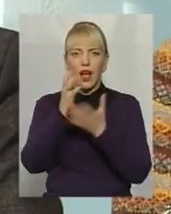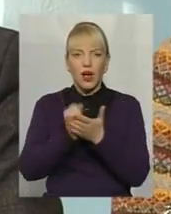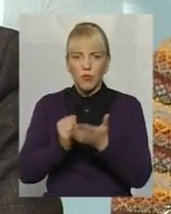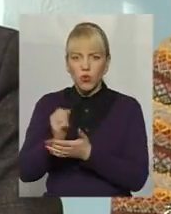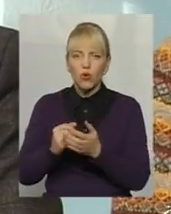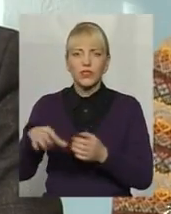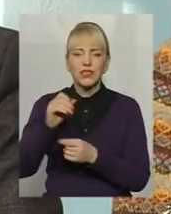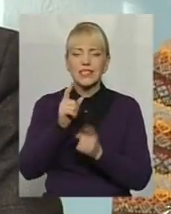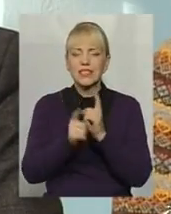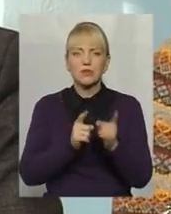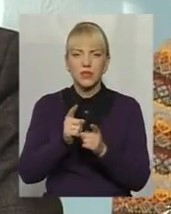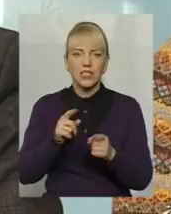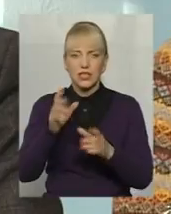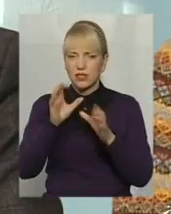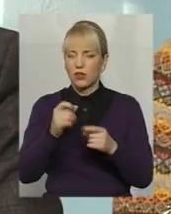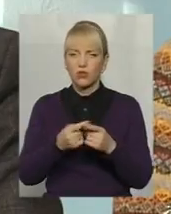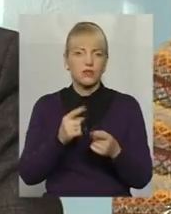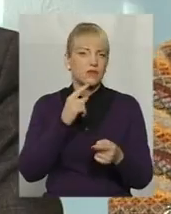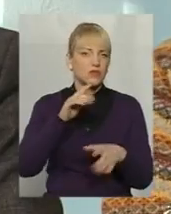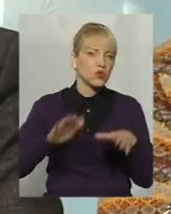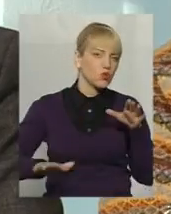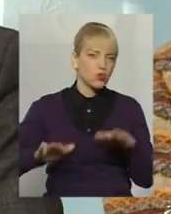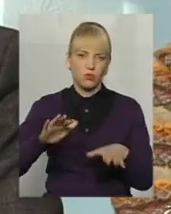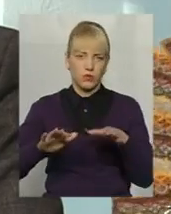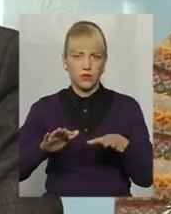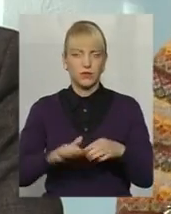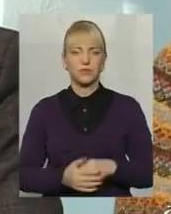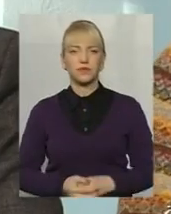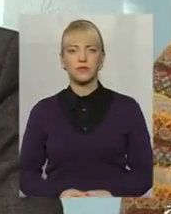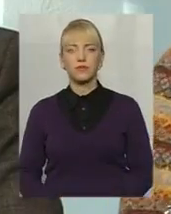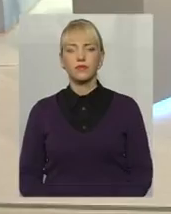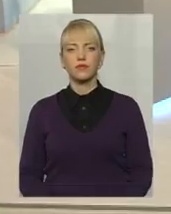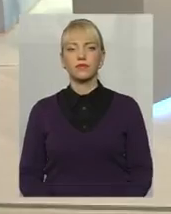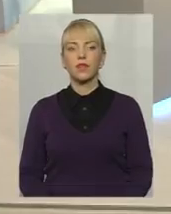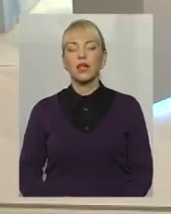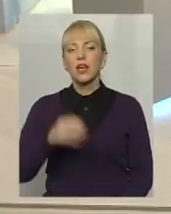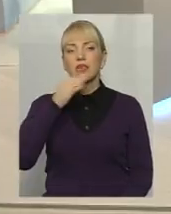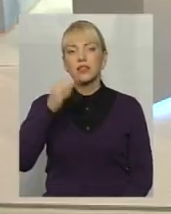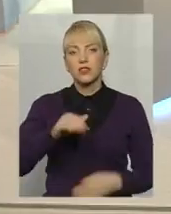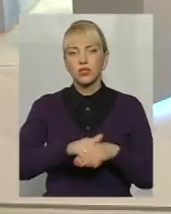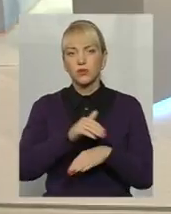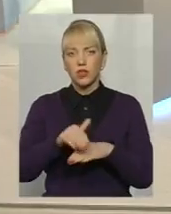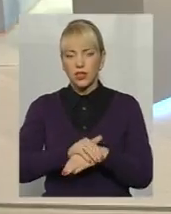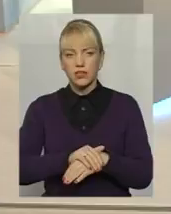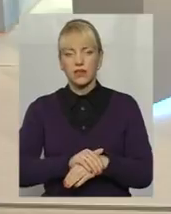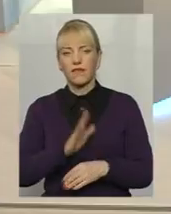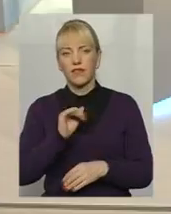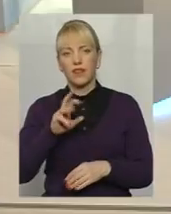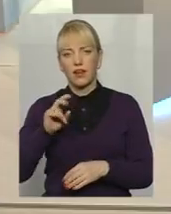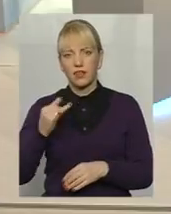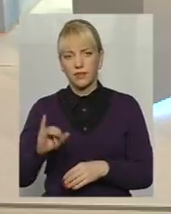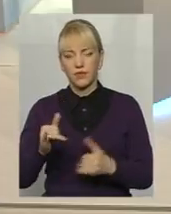говорити про якісь прорахунки, дуже сумнівно. Скажіть, будь ласка, пане Віталію,